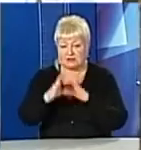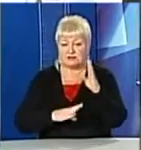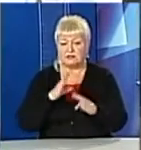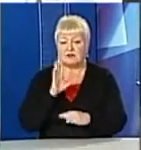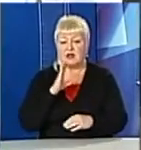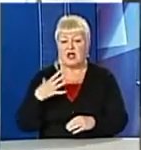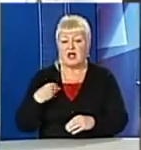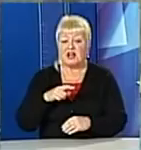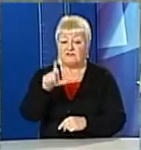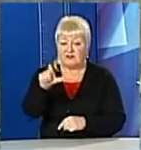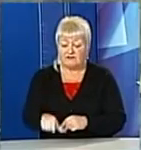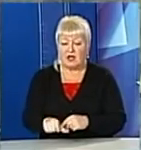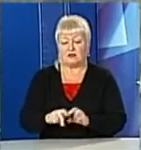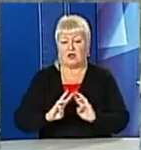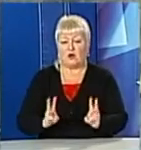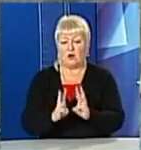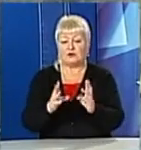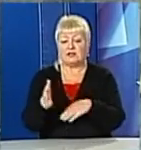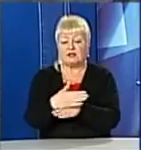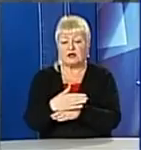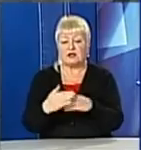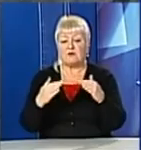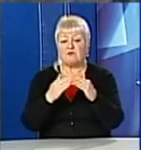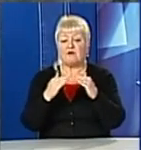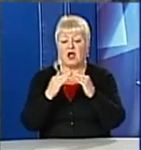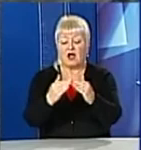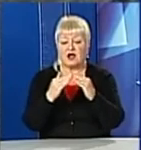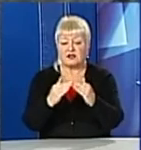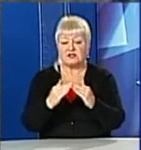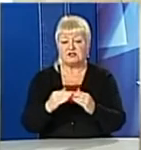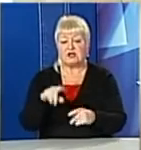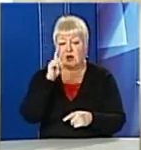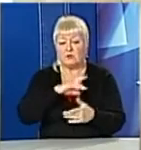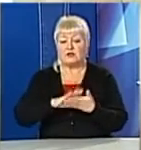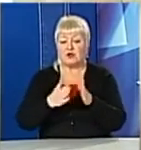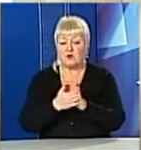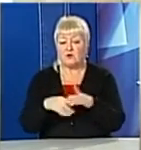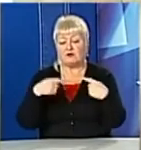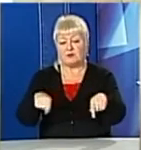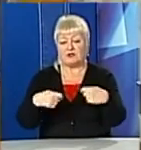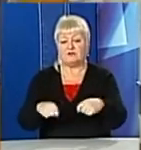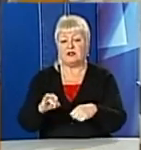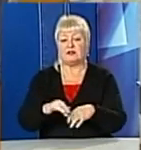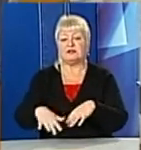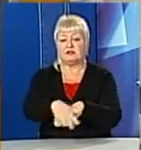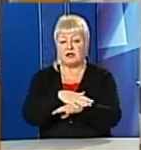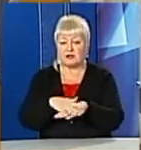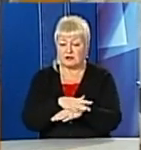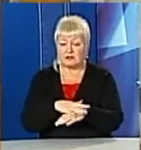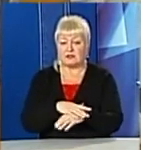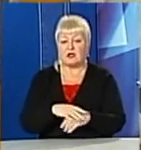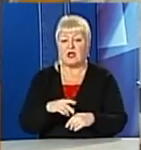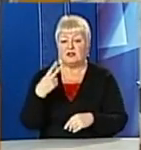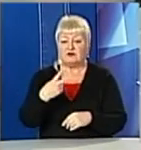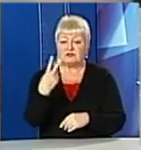'янка коптила рибу у власному гаражі в антисанітарних умовах та реалізовувала її на одному з львівських ринків. Нагадаю, що